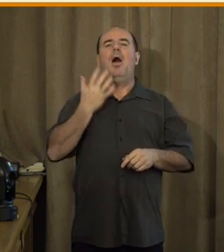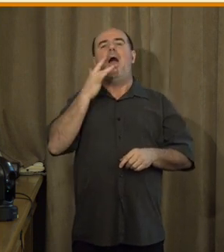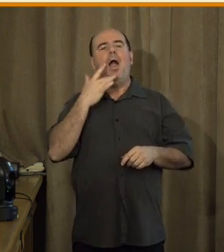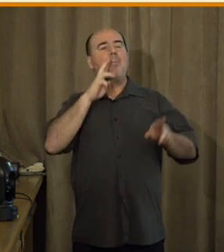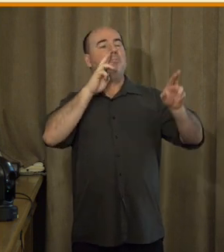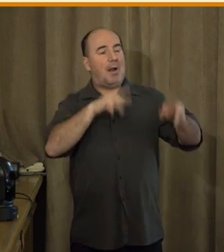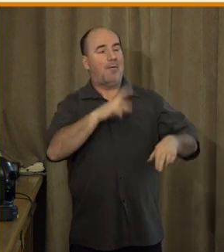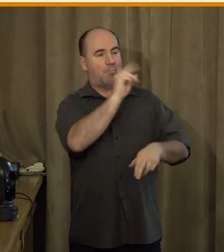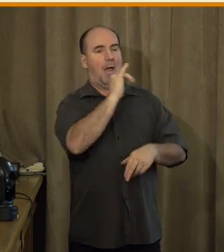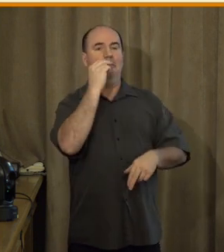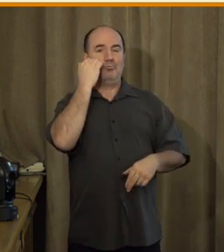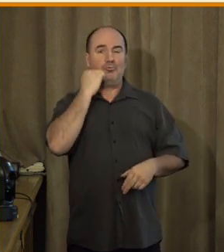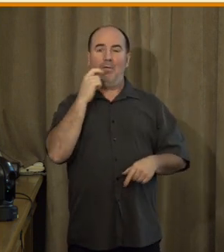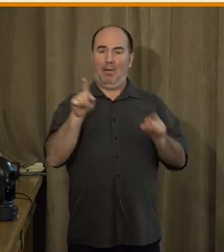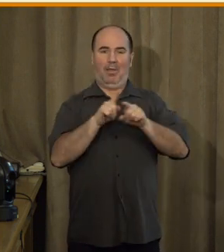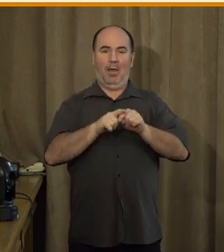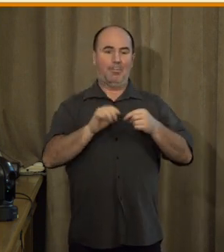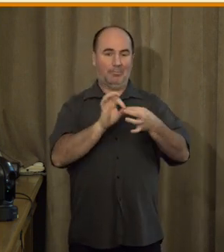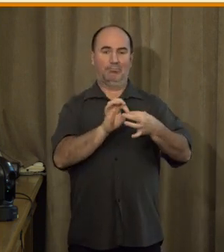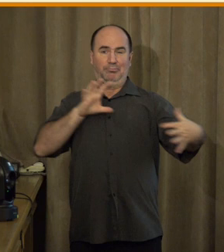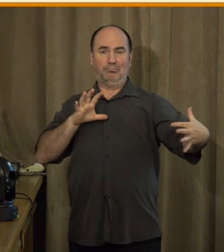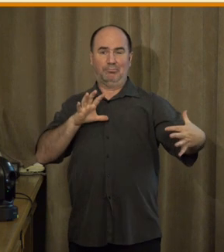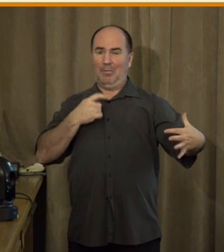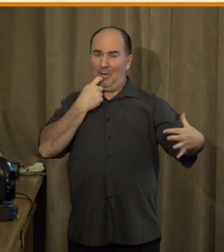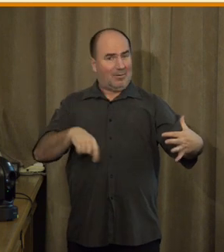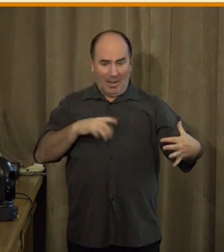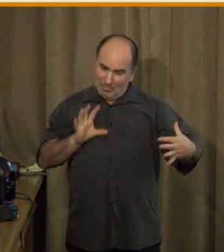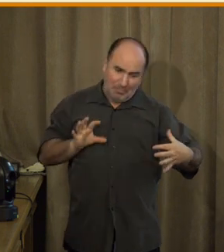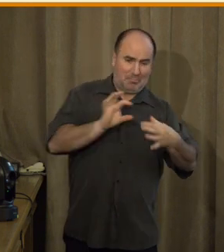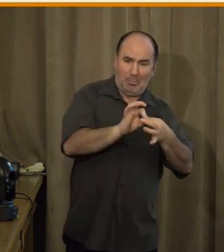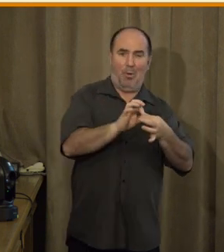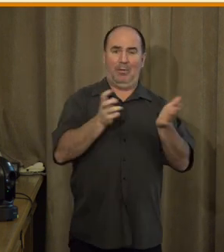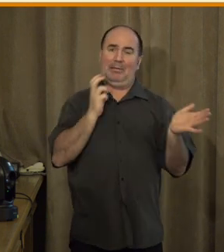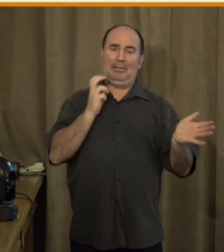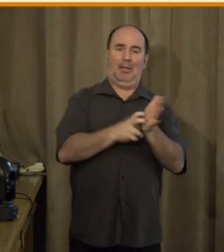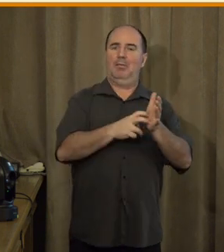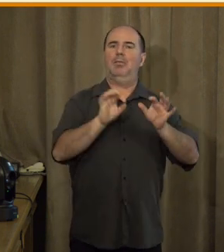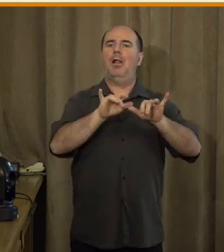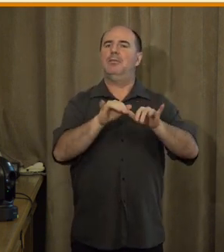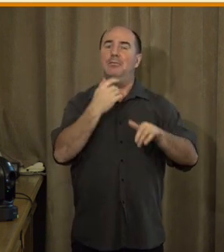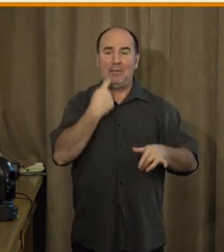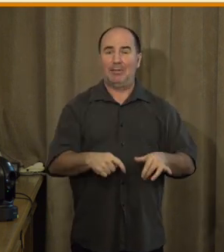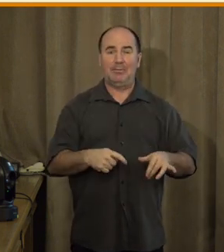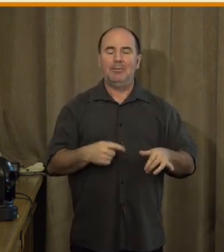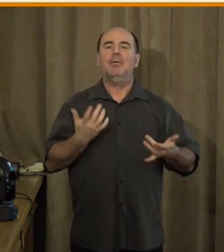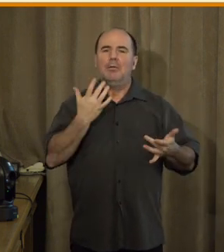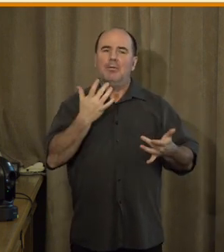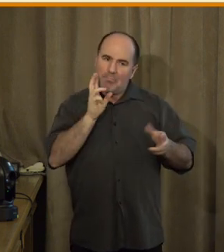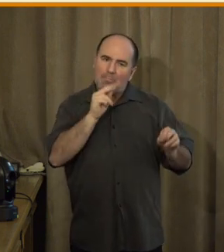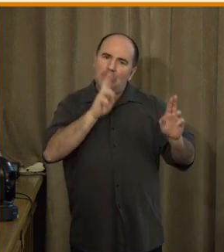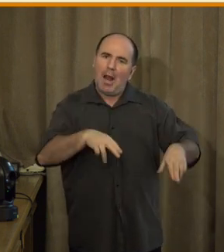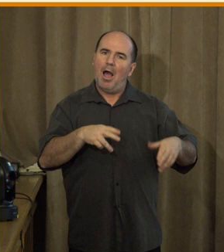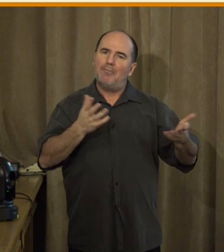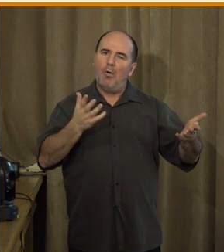zvyšuje nerovnost přístupu ke službám státu. Tady byla už častokrát změnová, že nedůvěra ve stát,